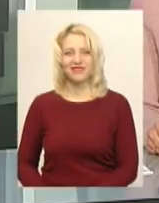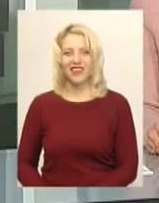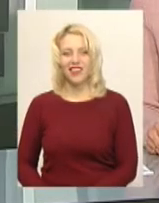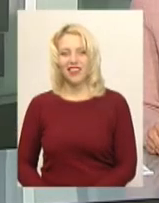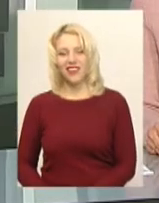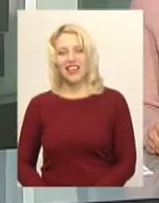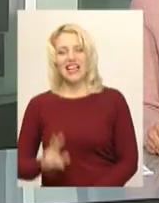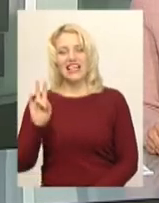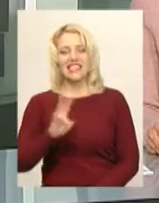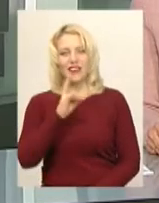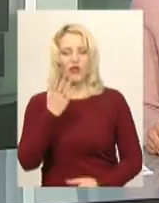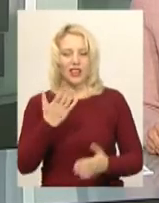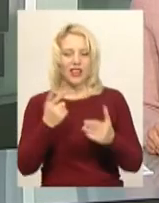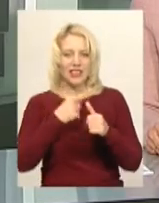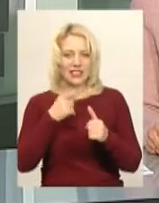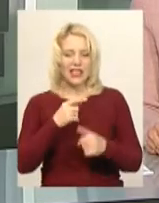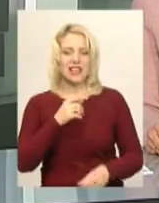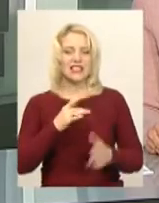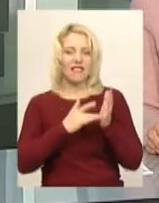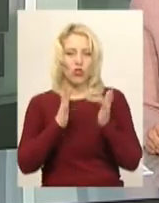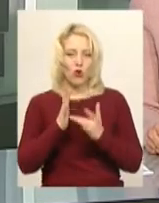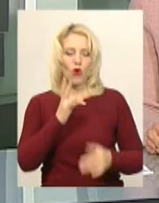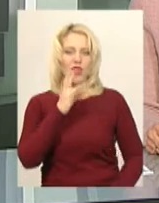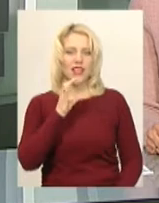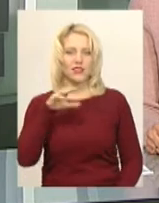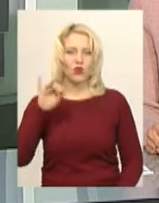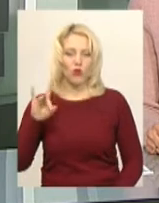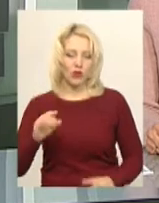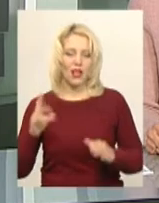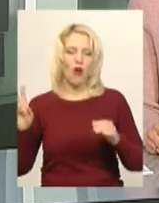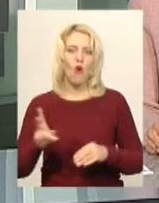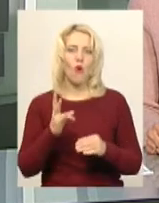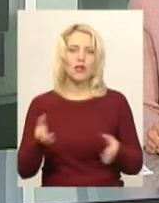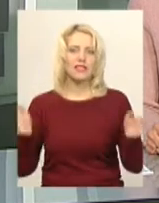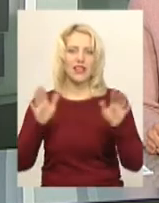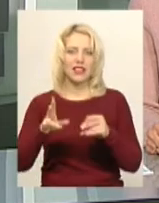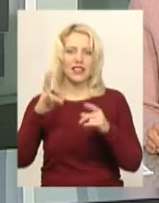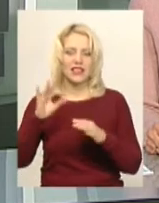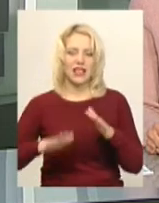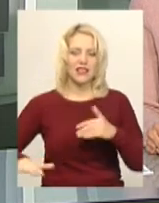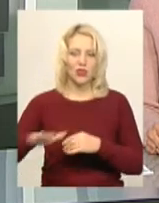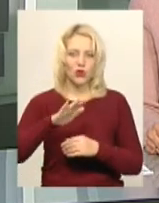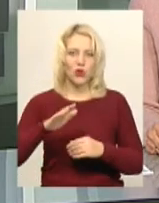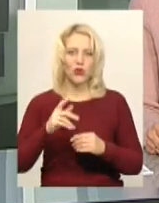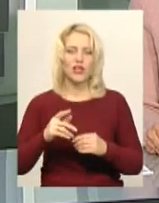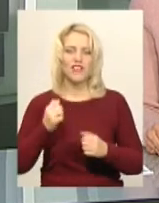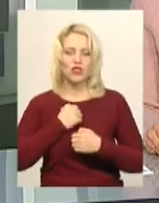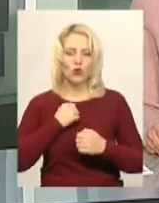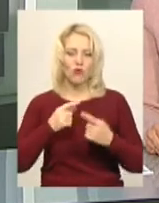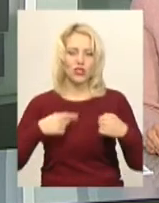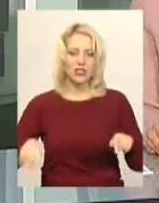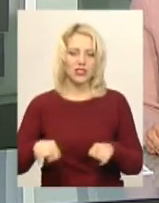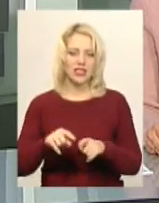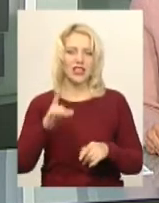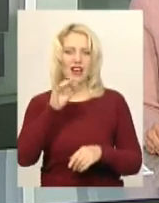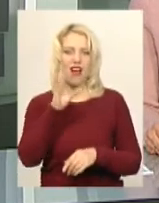Церкву, яка носить ім'я святого Нестора Солунського, святили сьогодні на території військової частини, що дислокується у мікрорайоні Ракове